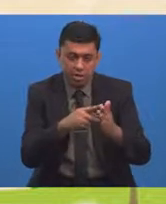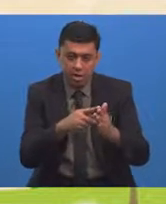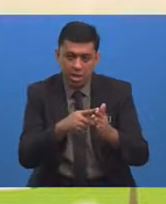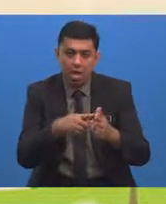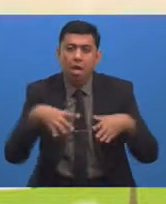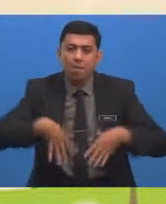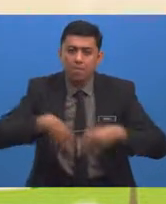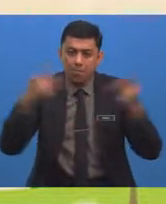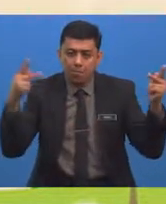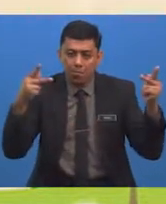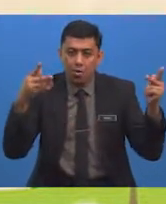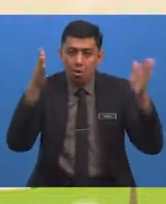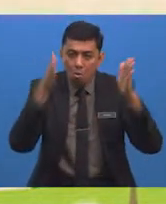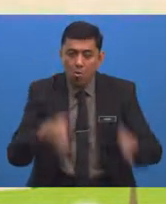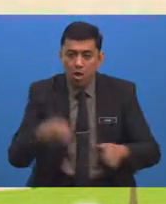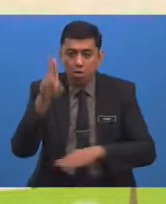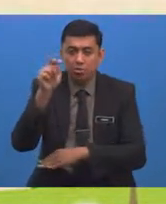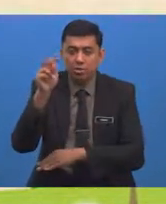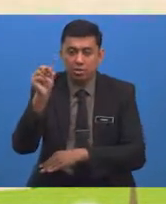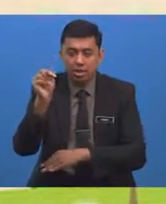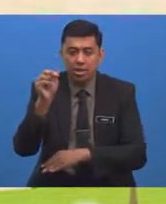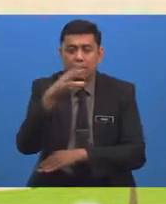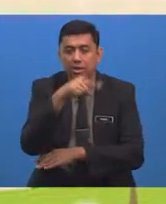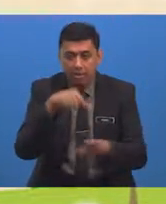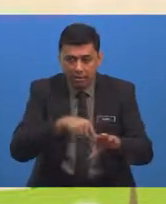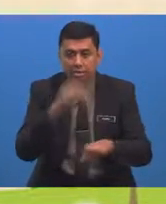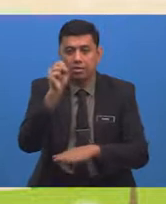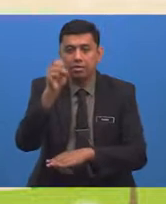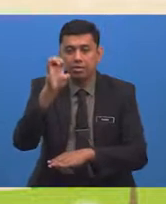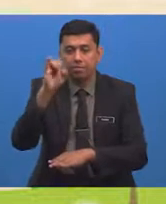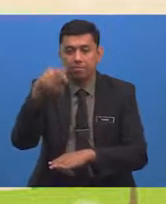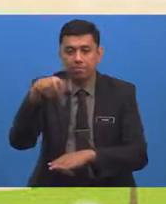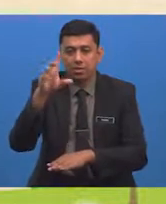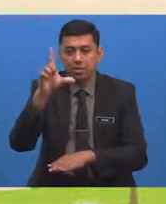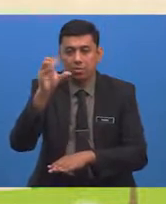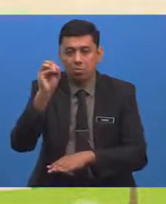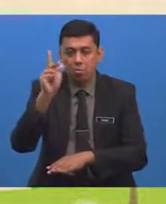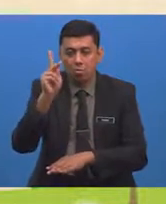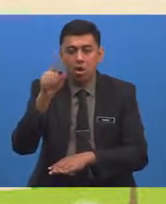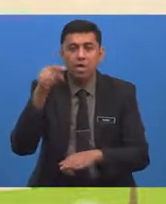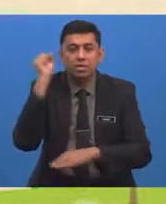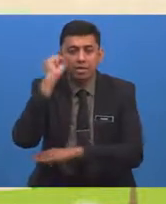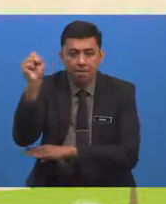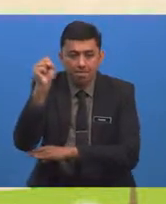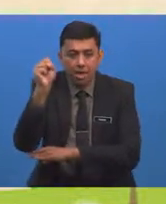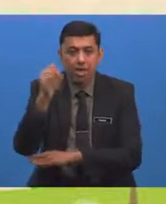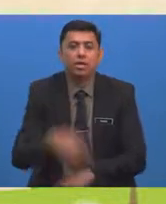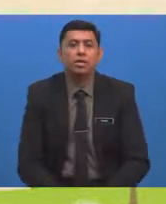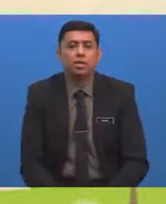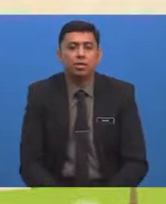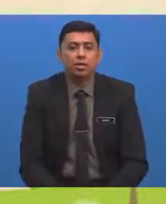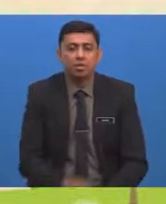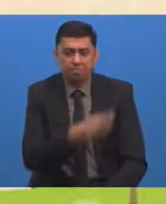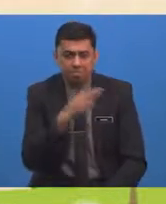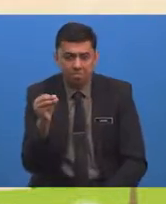Pemuliharaan Orang Hutan Di Sepiluk Sabah Serta Pusat Konserwasi